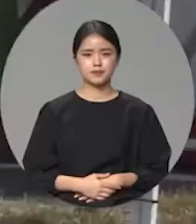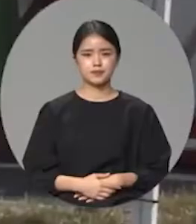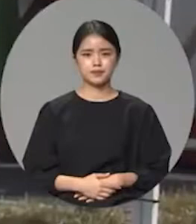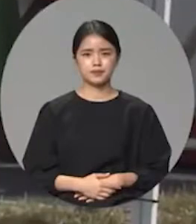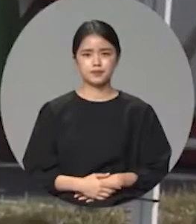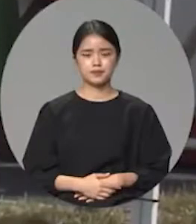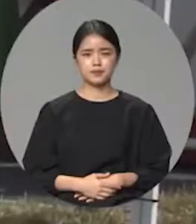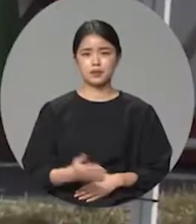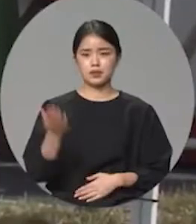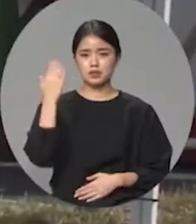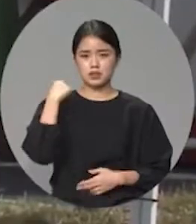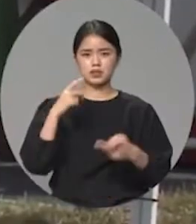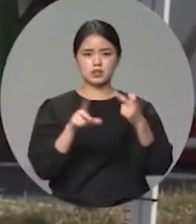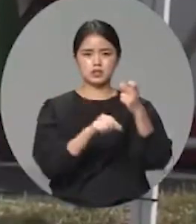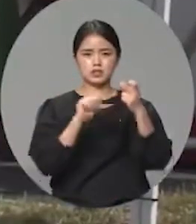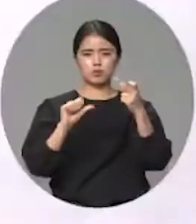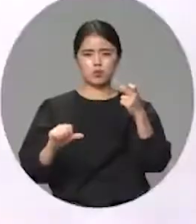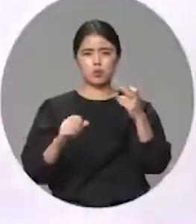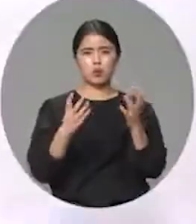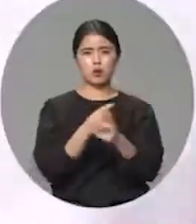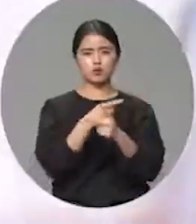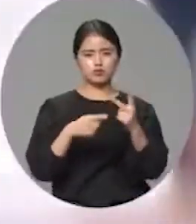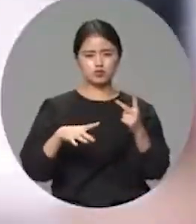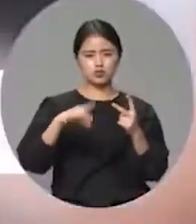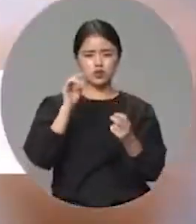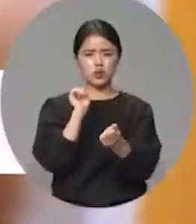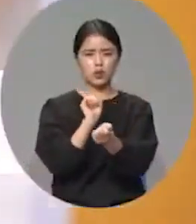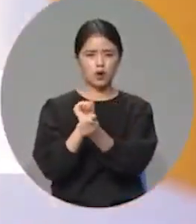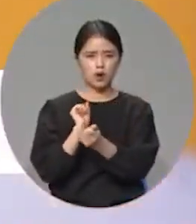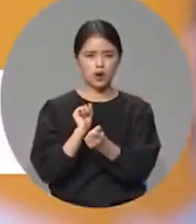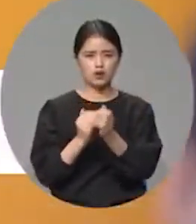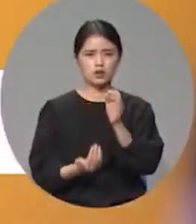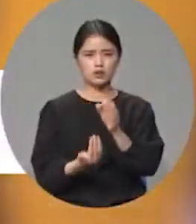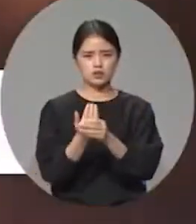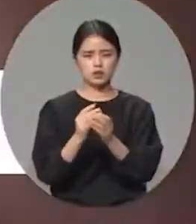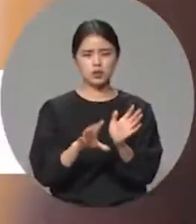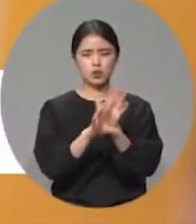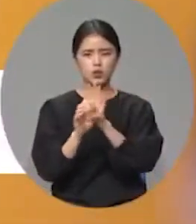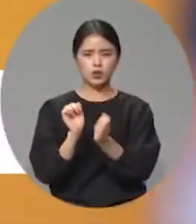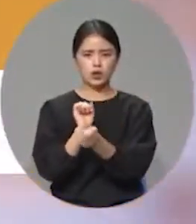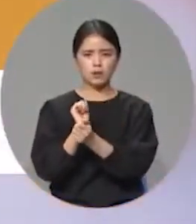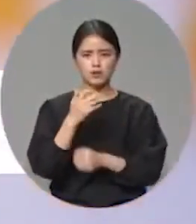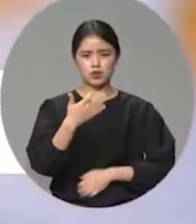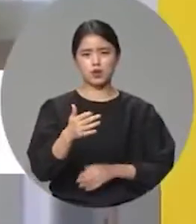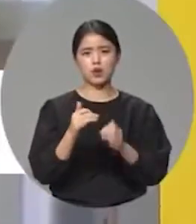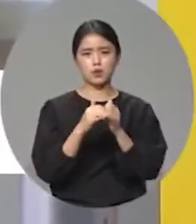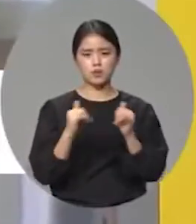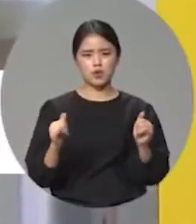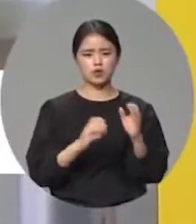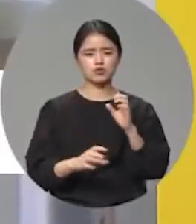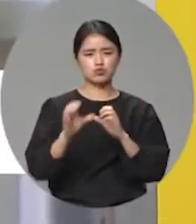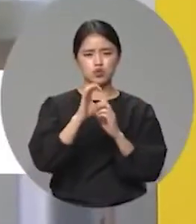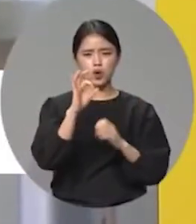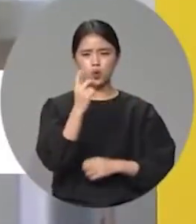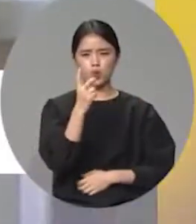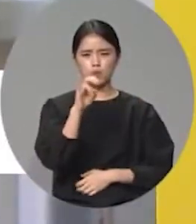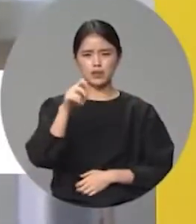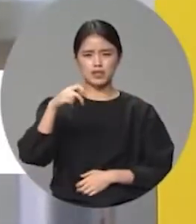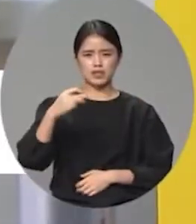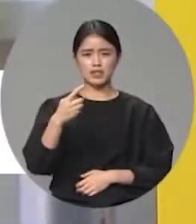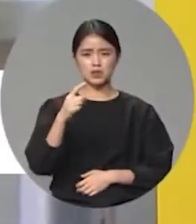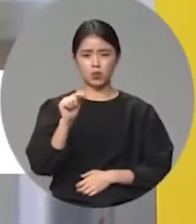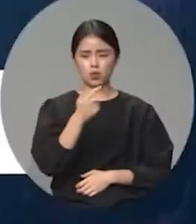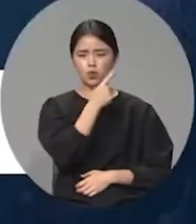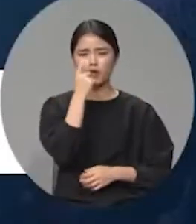지난 5일 완주의 첫 오미크론 확진자로 시작된 코로나19 감염자 19명이 추가로 오미크론 변이로